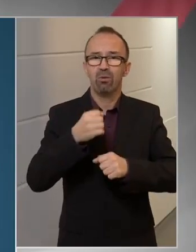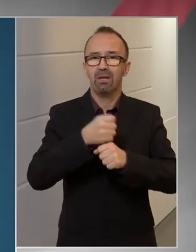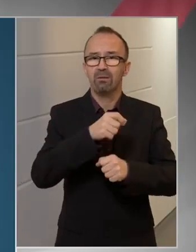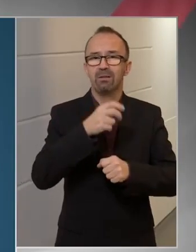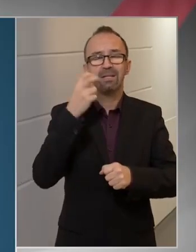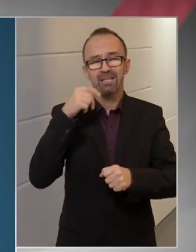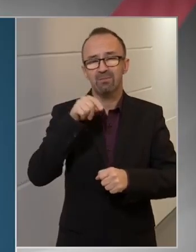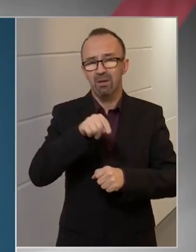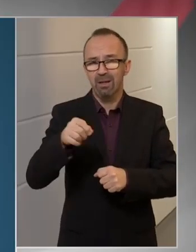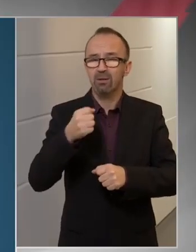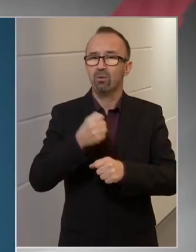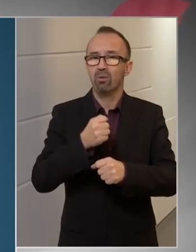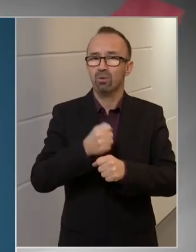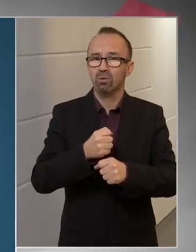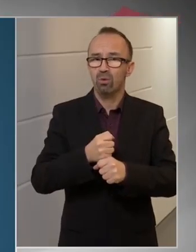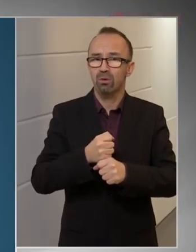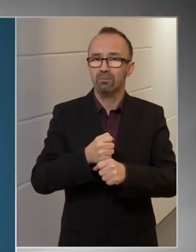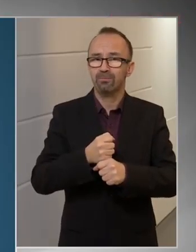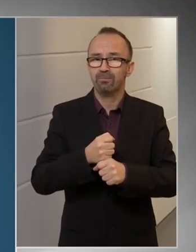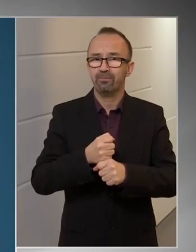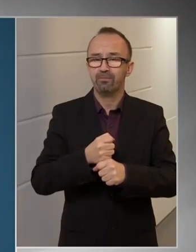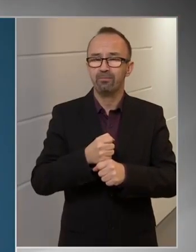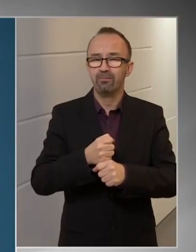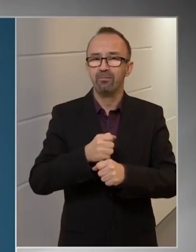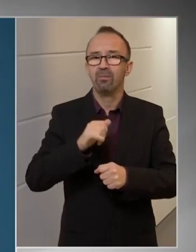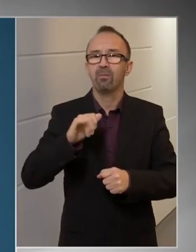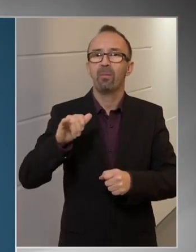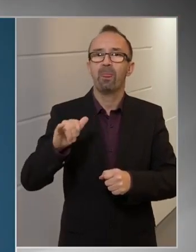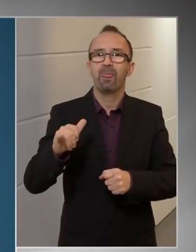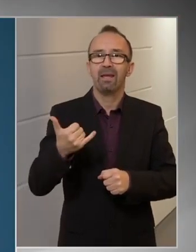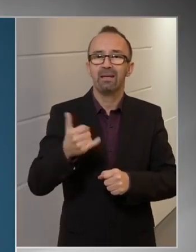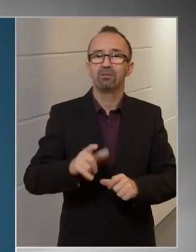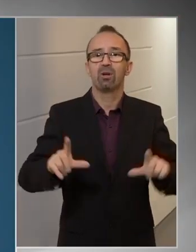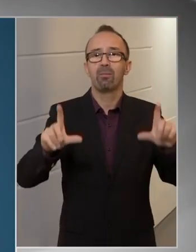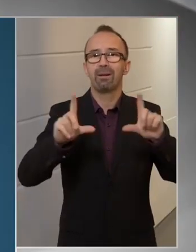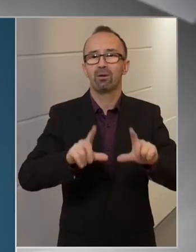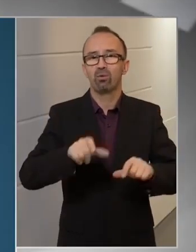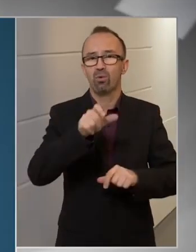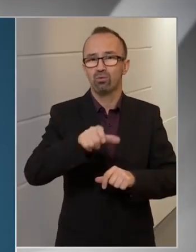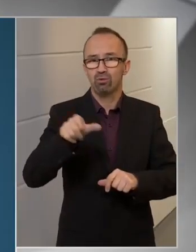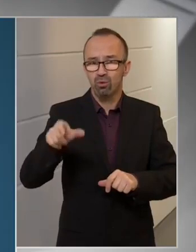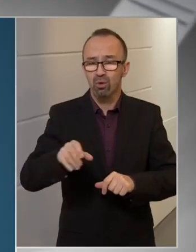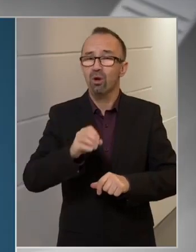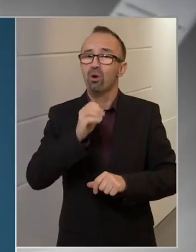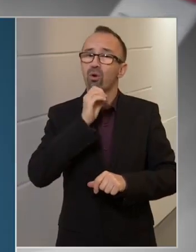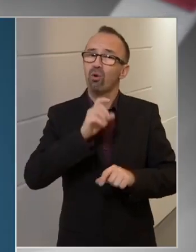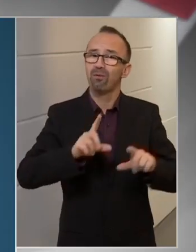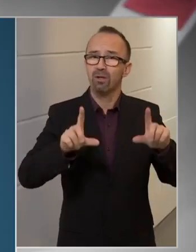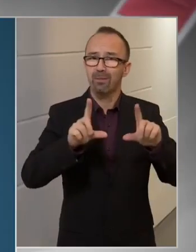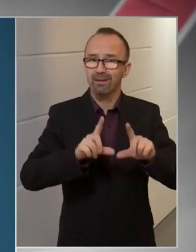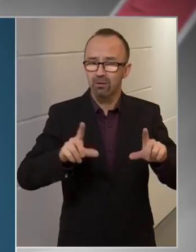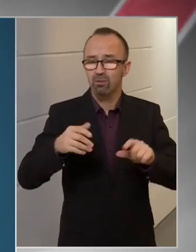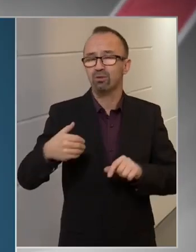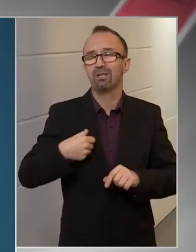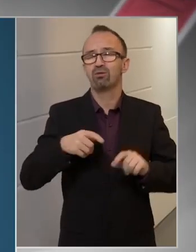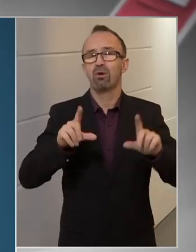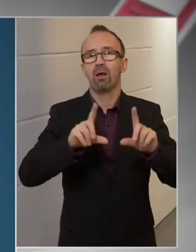intézményekben dolgozók és a pedagógusok, vodapedagógus,